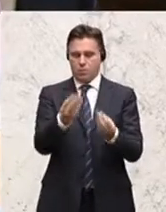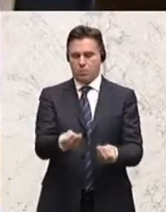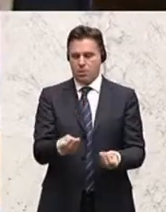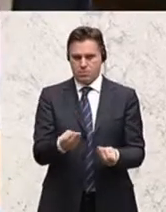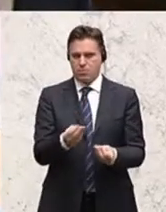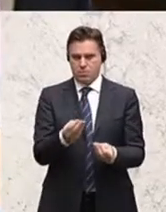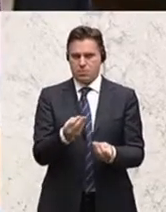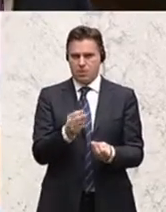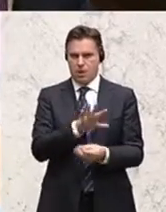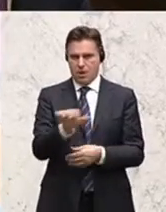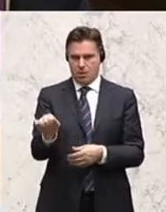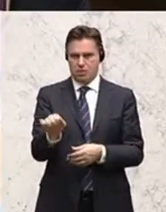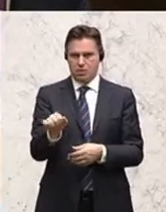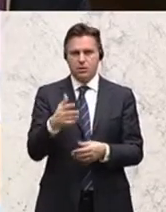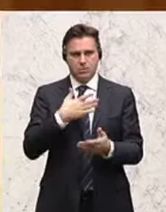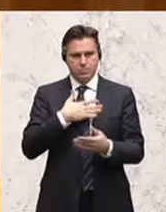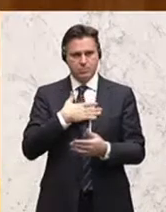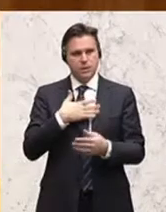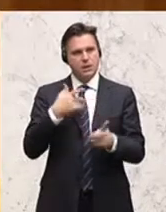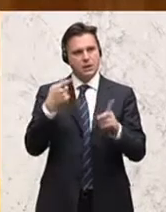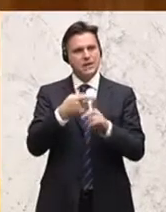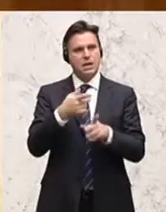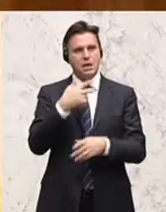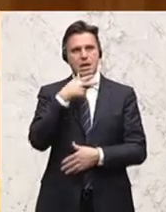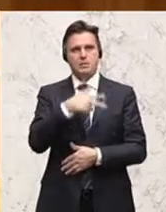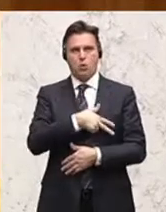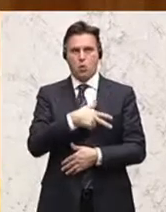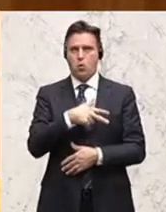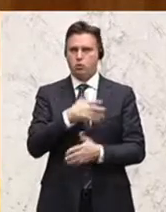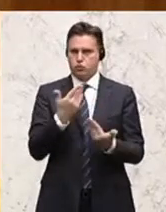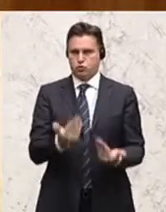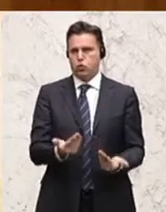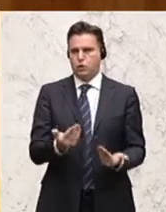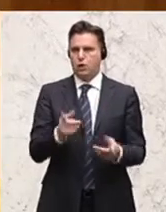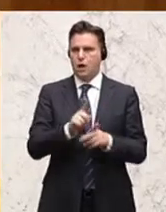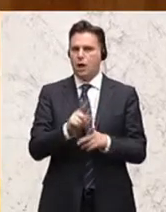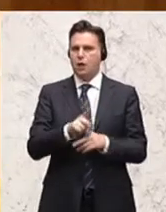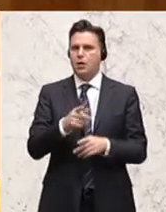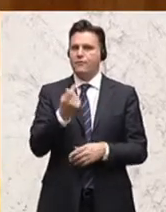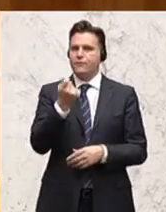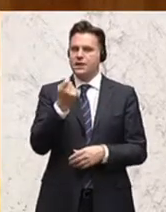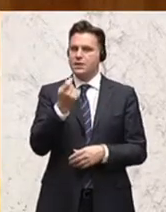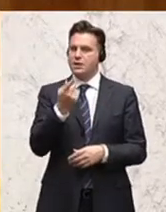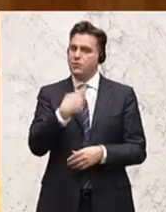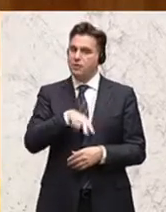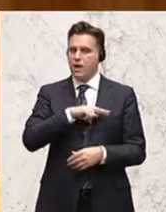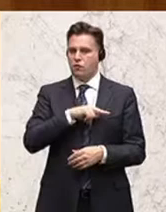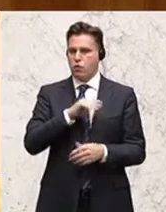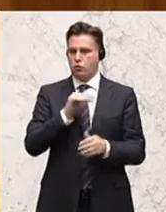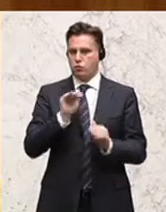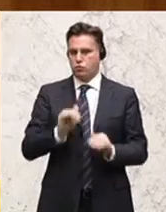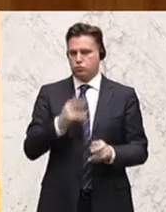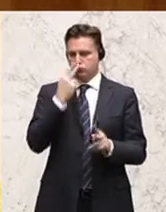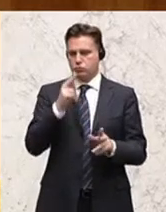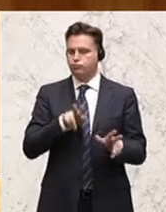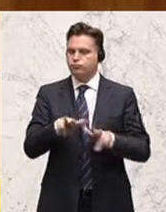werden. Das ist das erklärte Ziel der Sozialdemokratie und dazu gehört es auch, verantwortungsvolle Finanzierbarkeit anzuschauen und